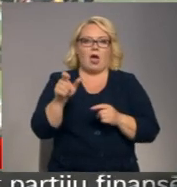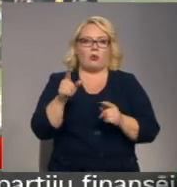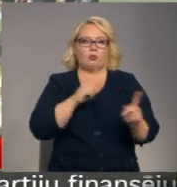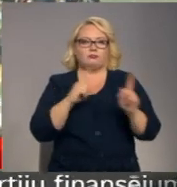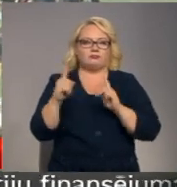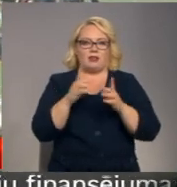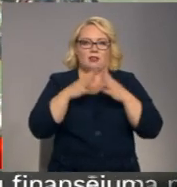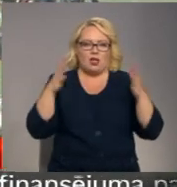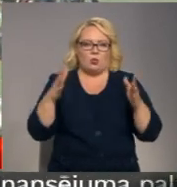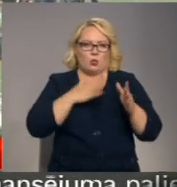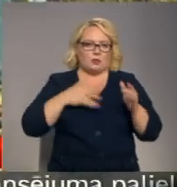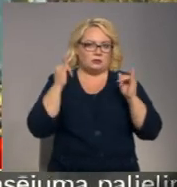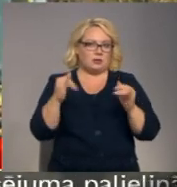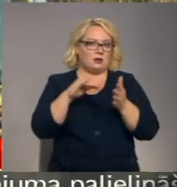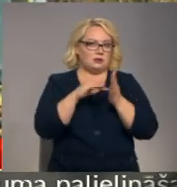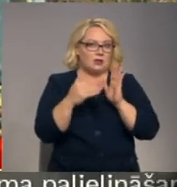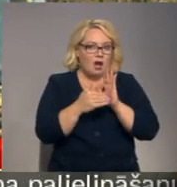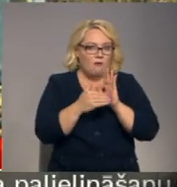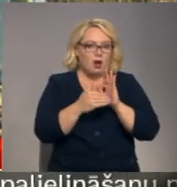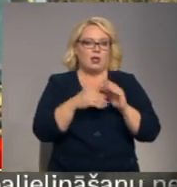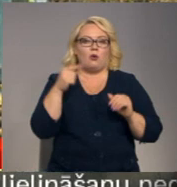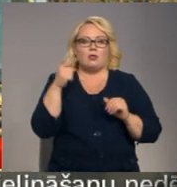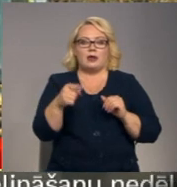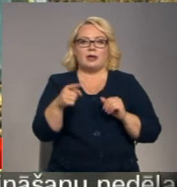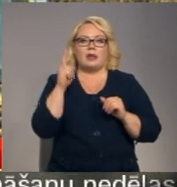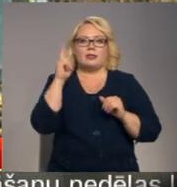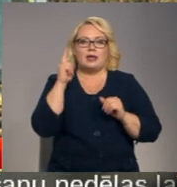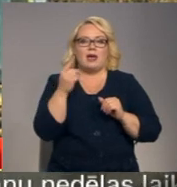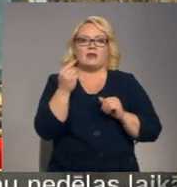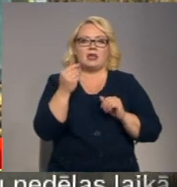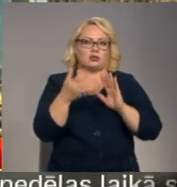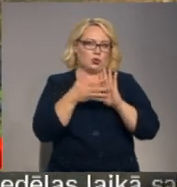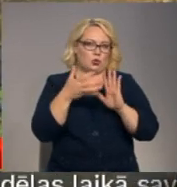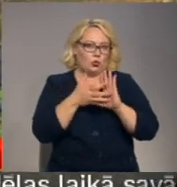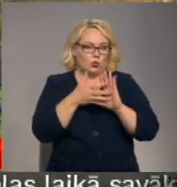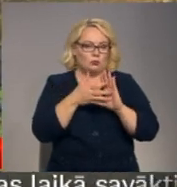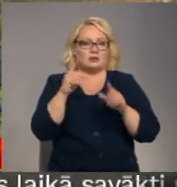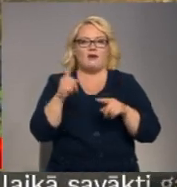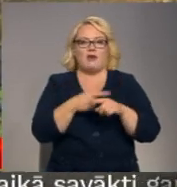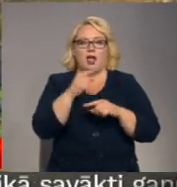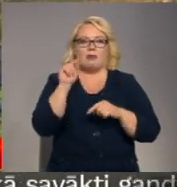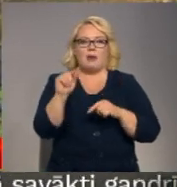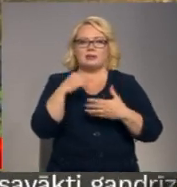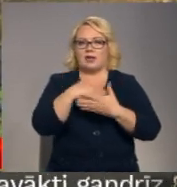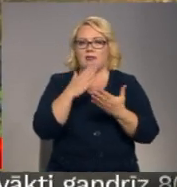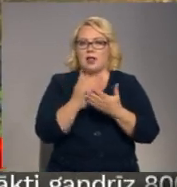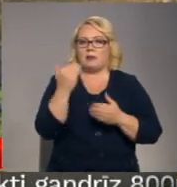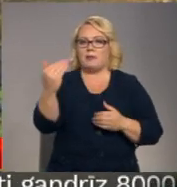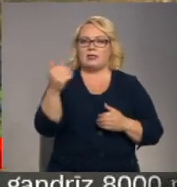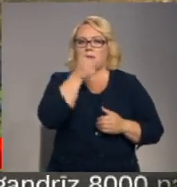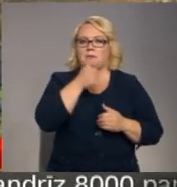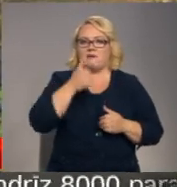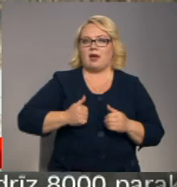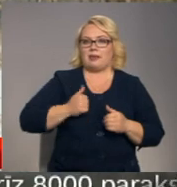lielāka, ir tik sliktā stāvoklī. Atbildi šajā gadījumā ir ne tikai finansējuma trūkums. Neliela daļa šī aizera piedarēja privāti